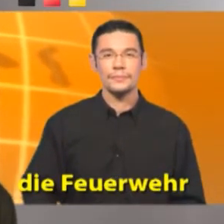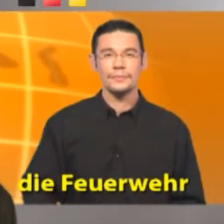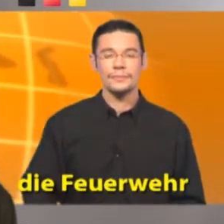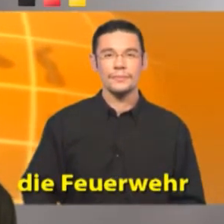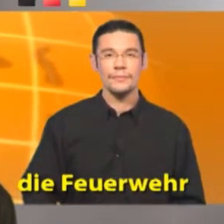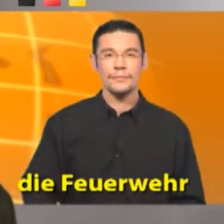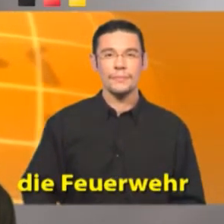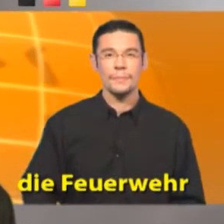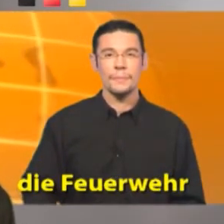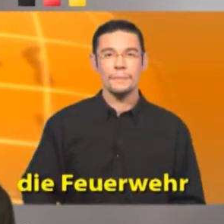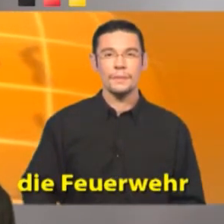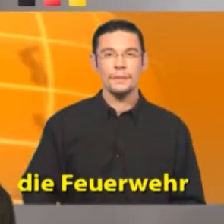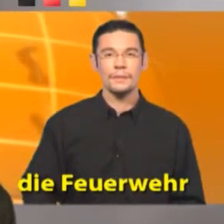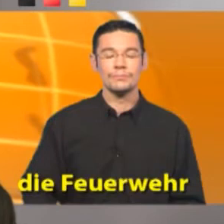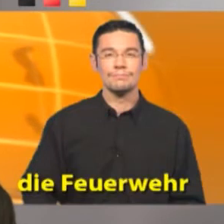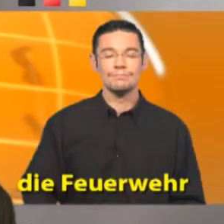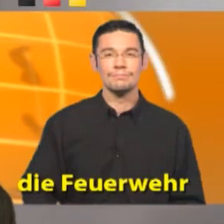Los Bomberos